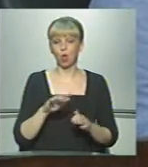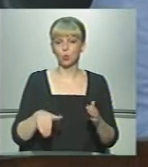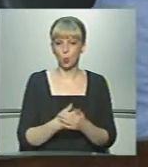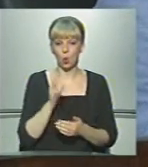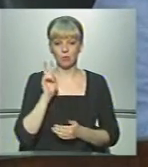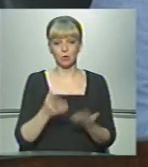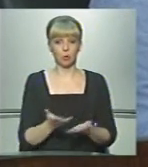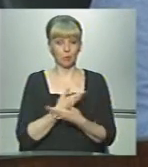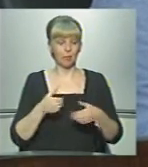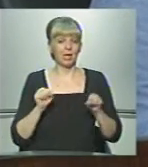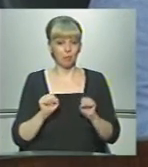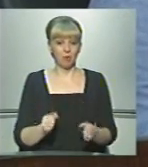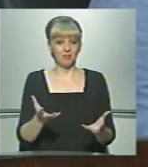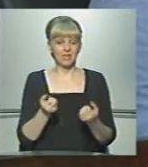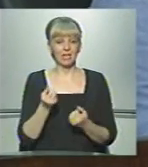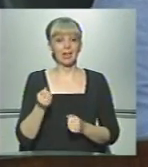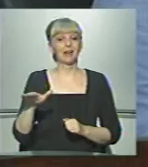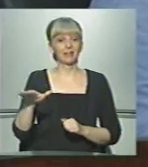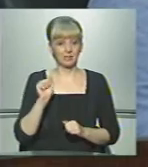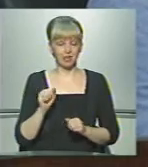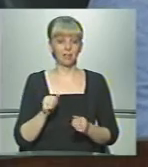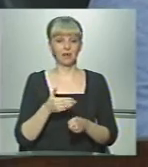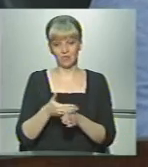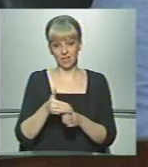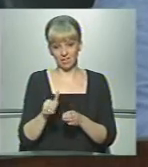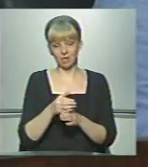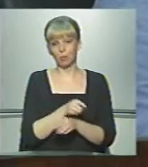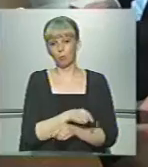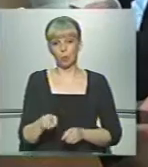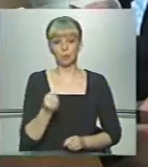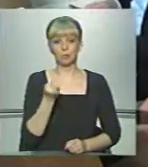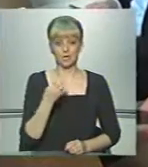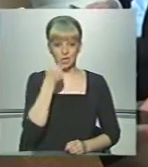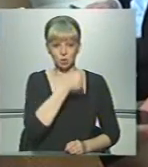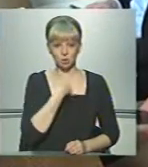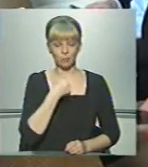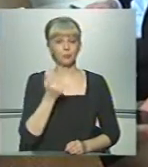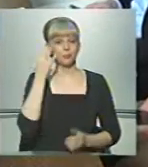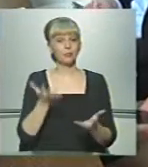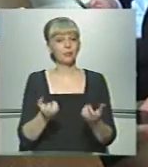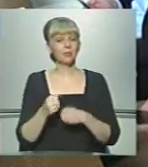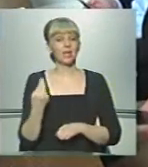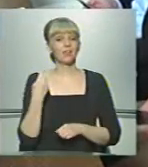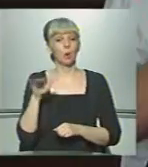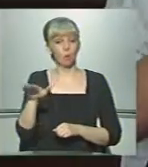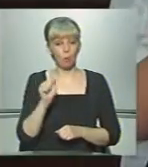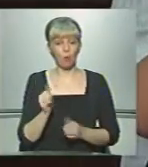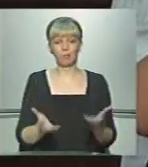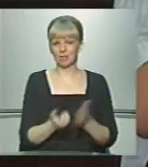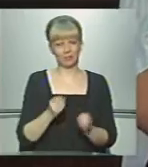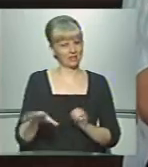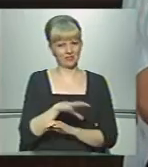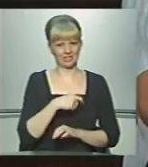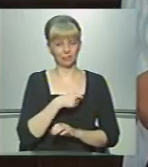тролейбуси, якщо ми можемо взяти кредит і віддавати його протягом 13 років. Ідею взяти в борг підтримали не всі